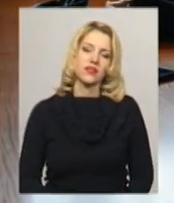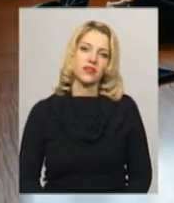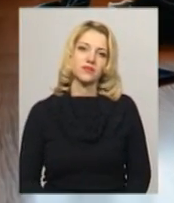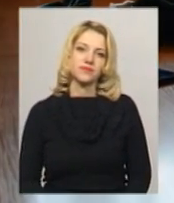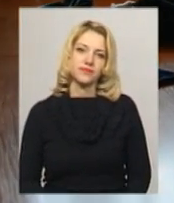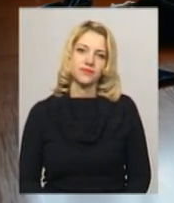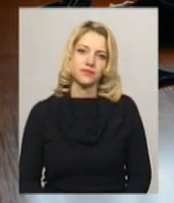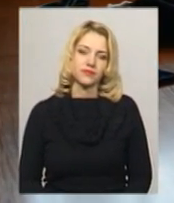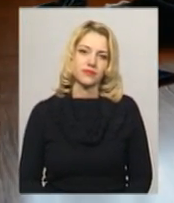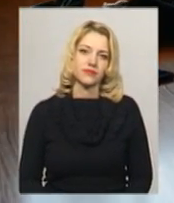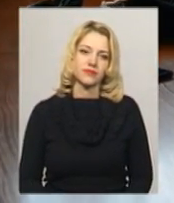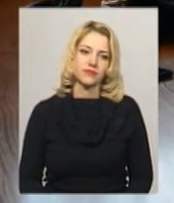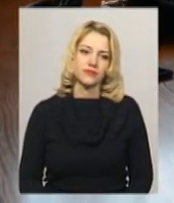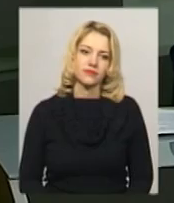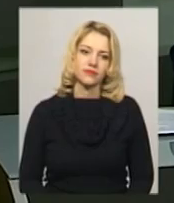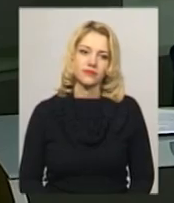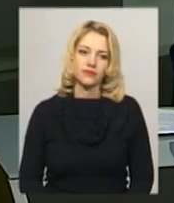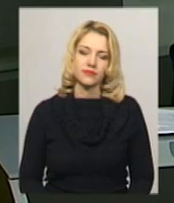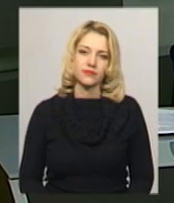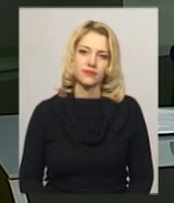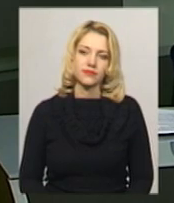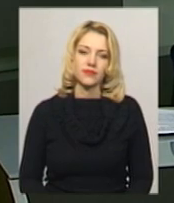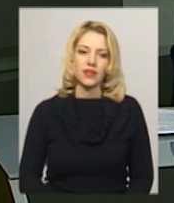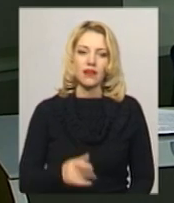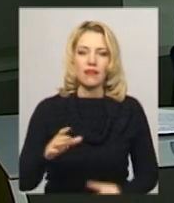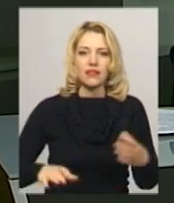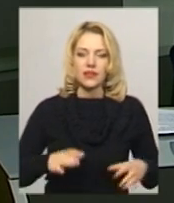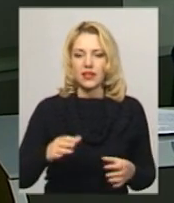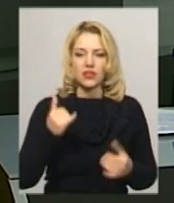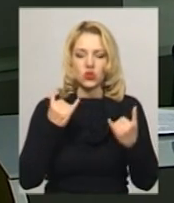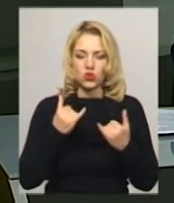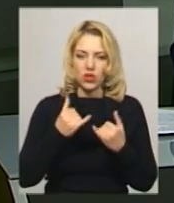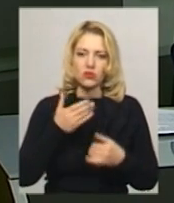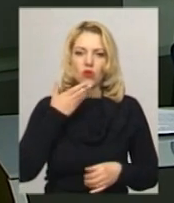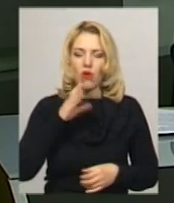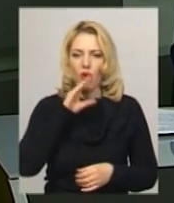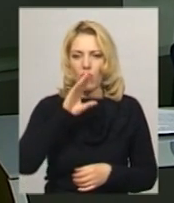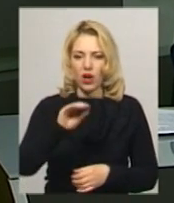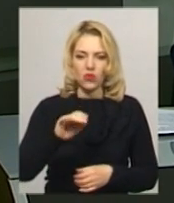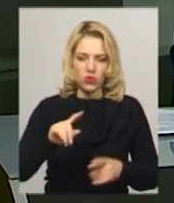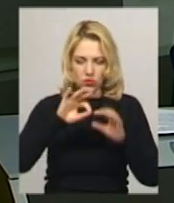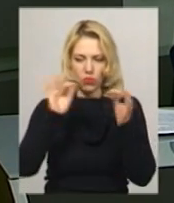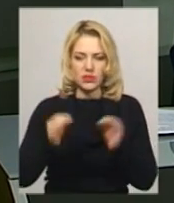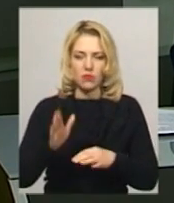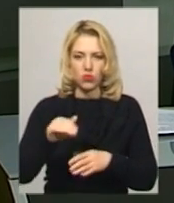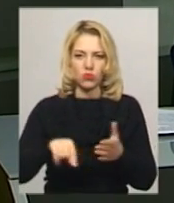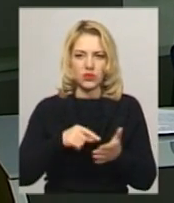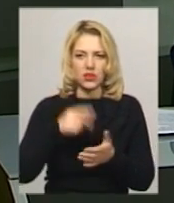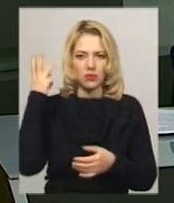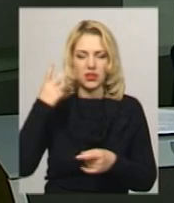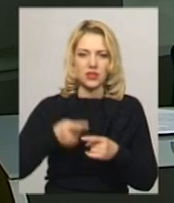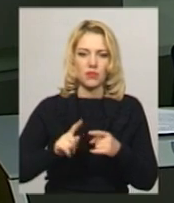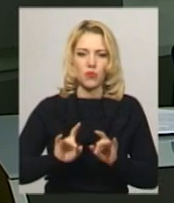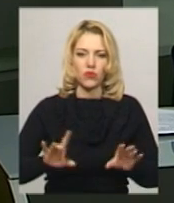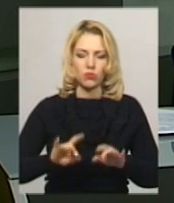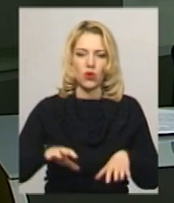Часановська, новини поділі центри. Тренінг сучасного ораторського мистецтва відбудеться у Хмельницькому. Про це повідомила голова